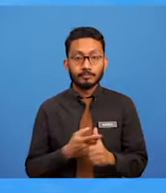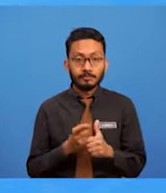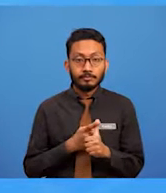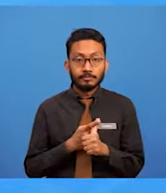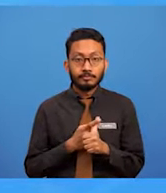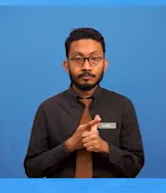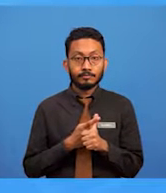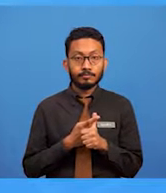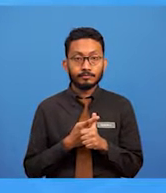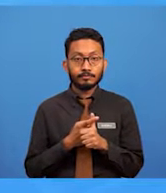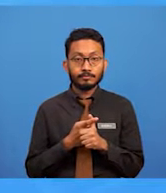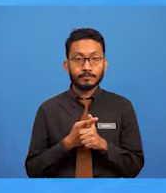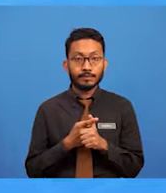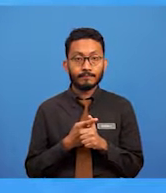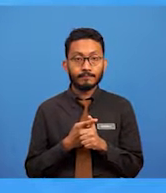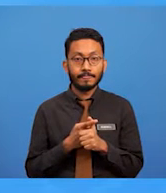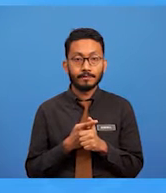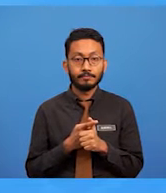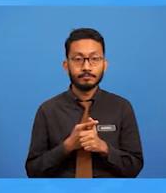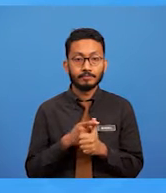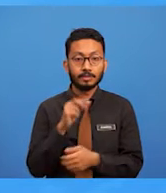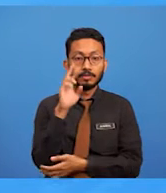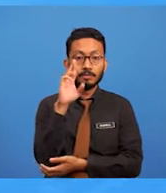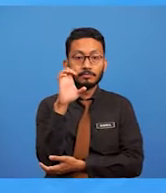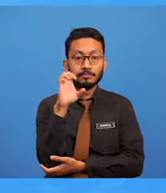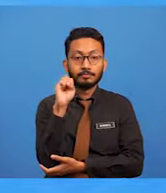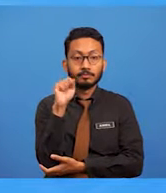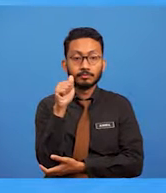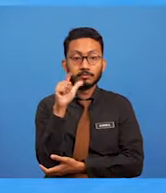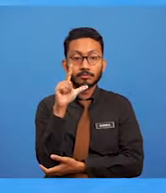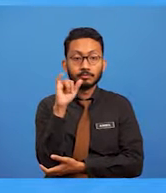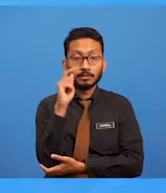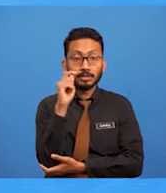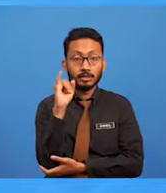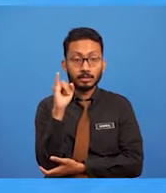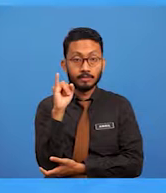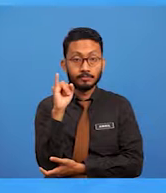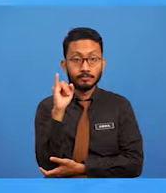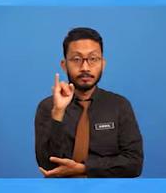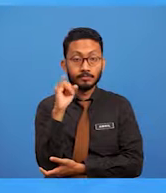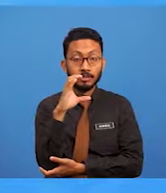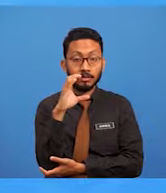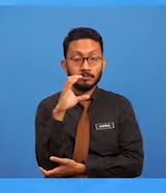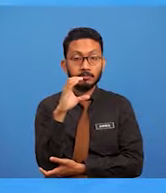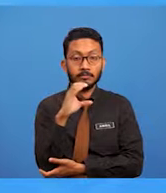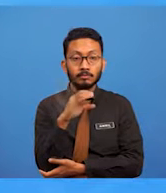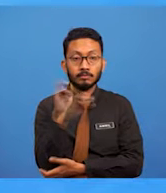lukisan realistik konsep lukisan naif